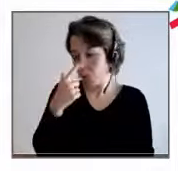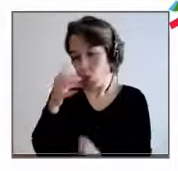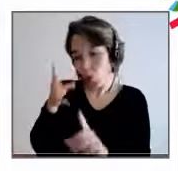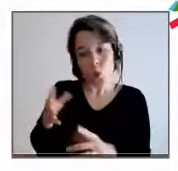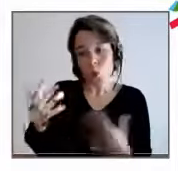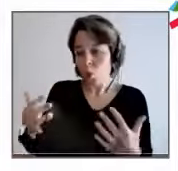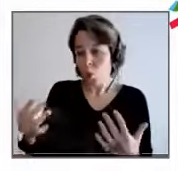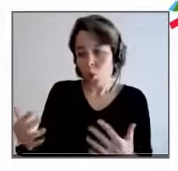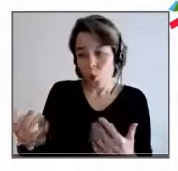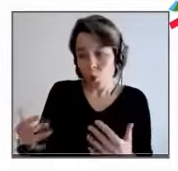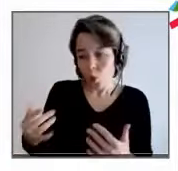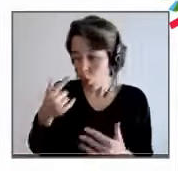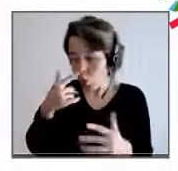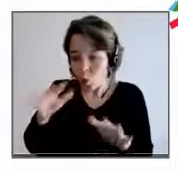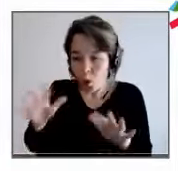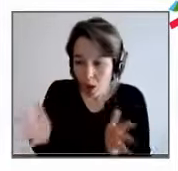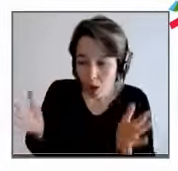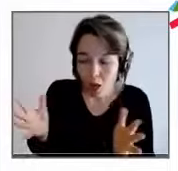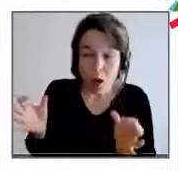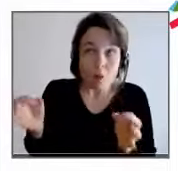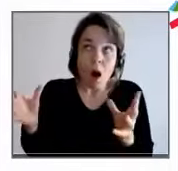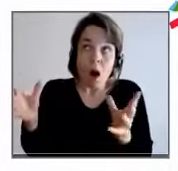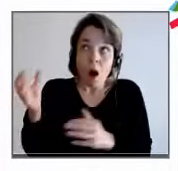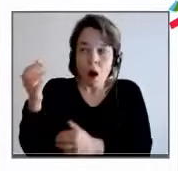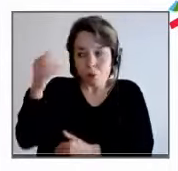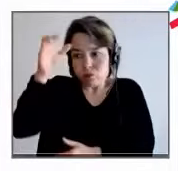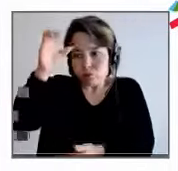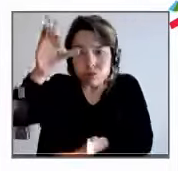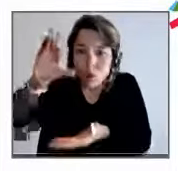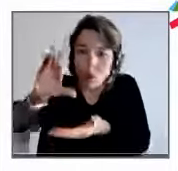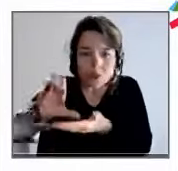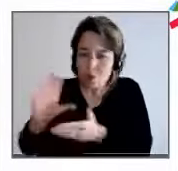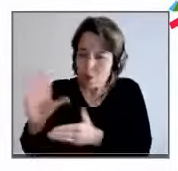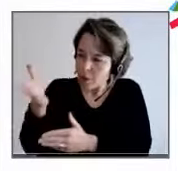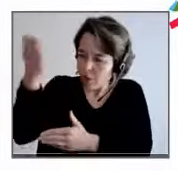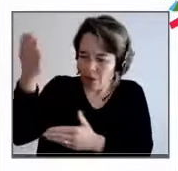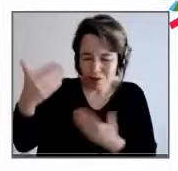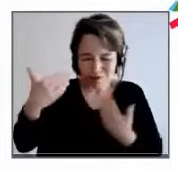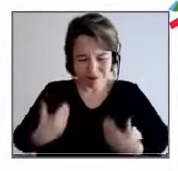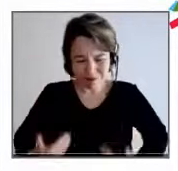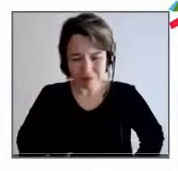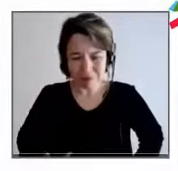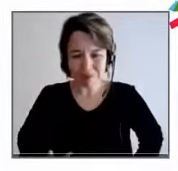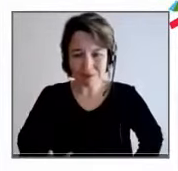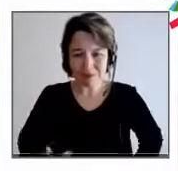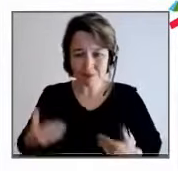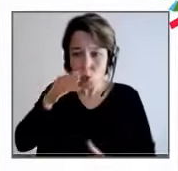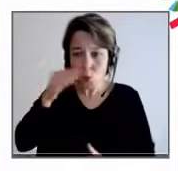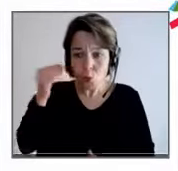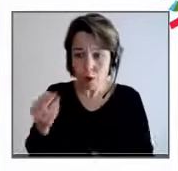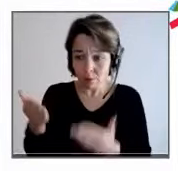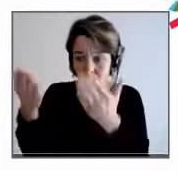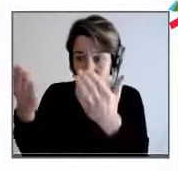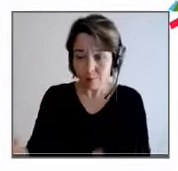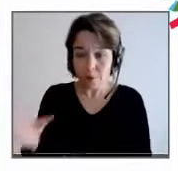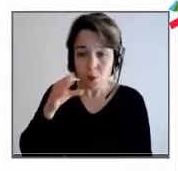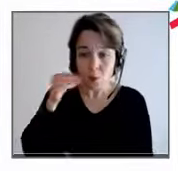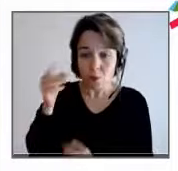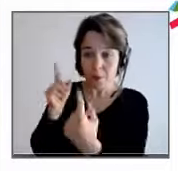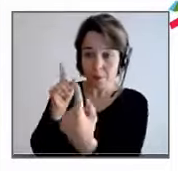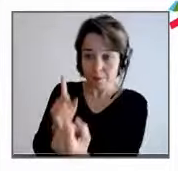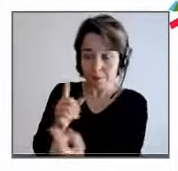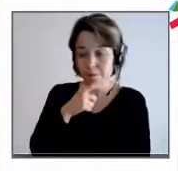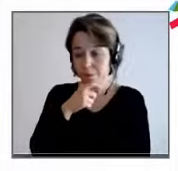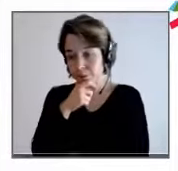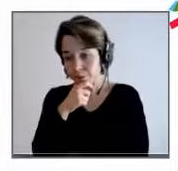de haut niveau conceptuel, je parle tout simplement d'être une personne face à une autre personne qui doit être en capacité à un moment de